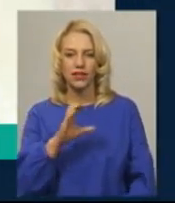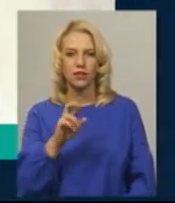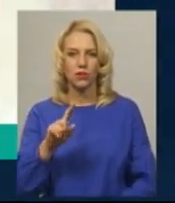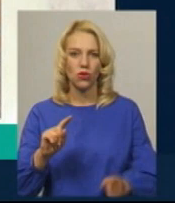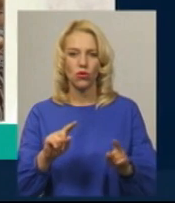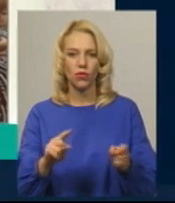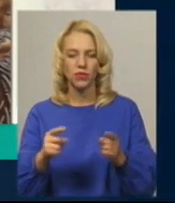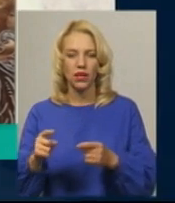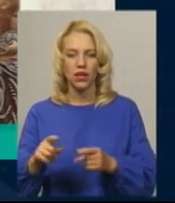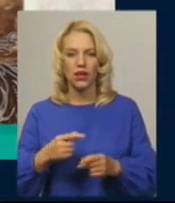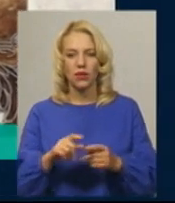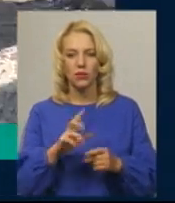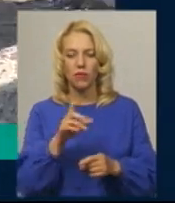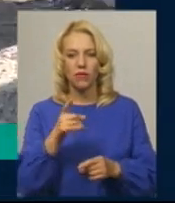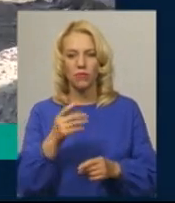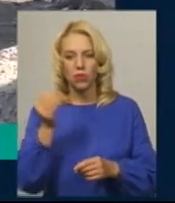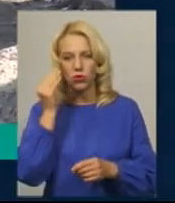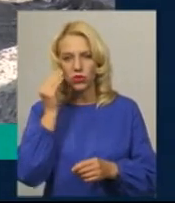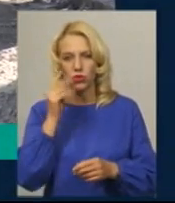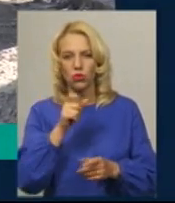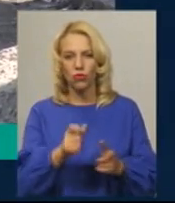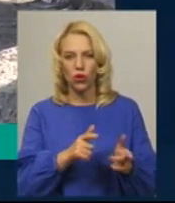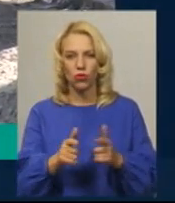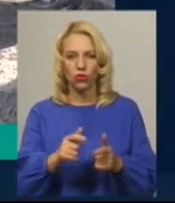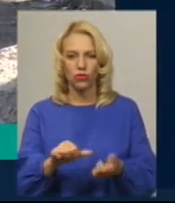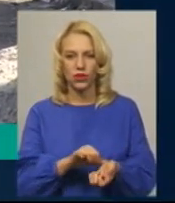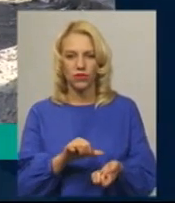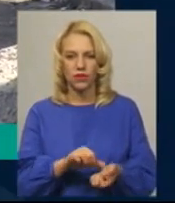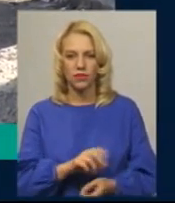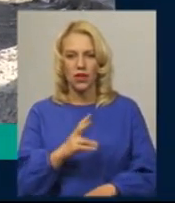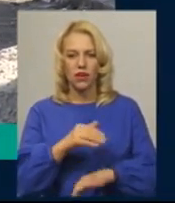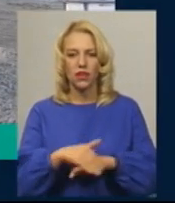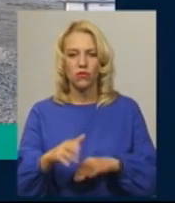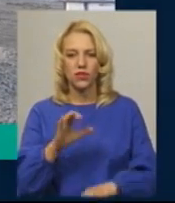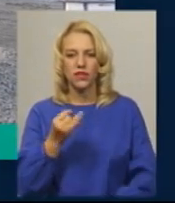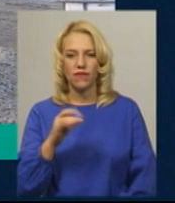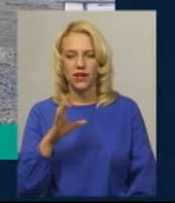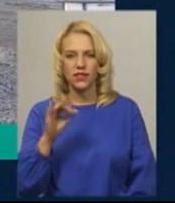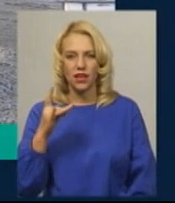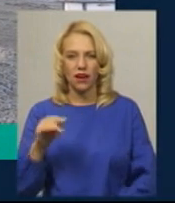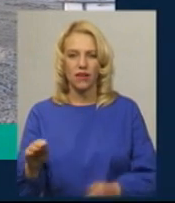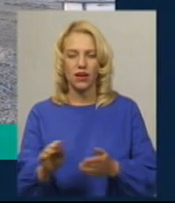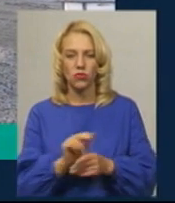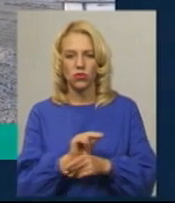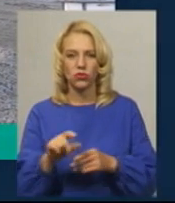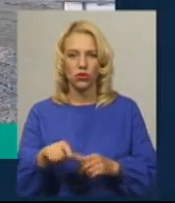виготовленні та збуті наркотичних засобів. Відрізок дороги на вулиці Вайсера ремонтують за 2,5 млн грн.